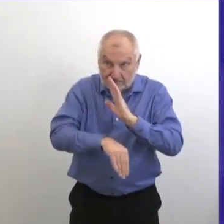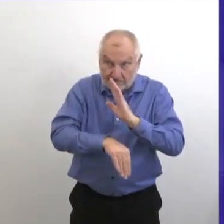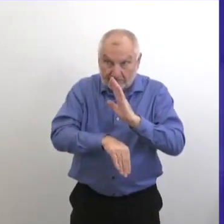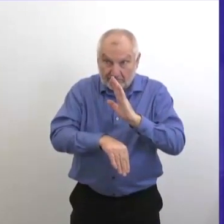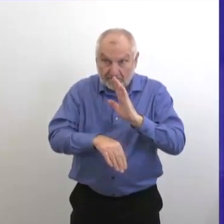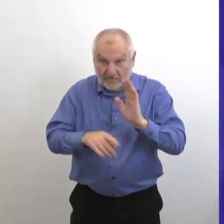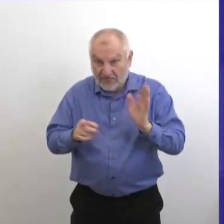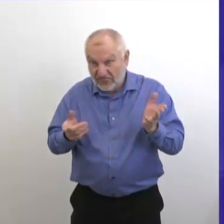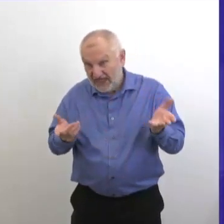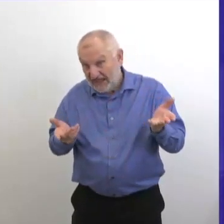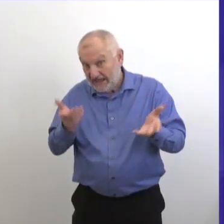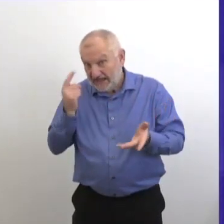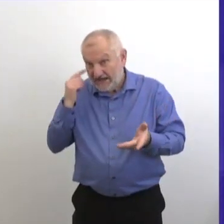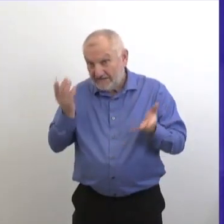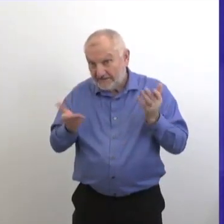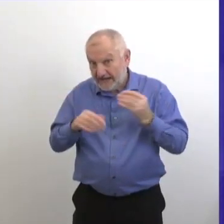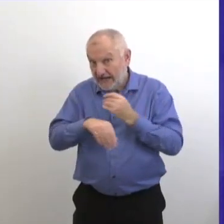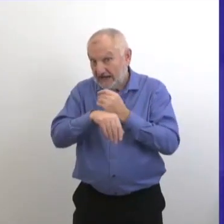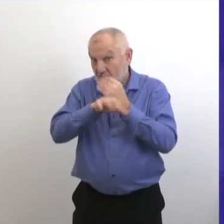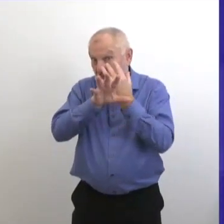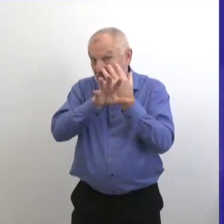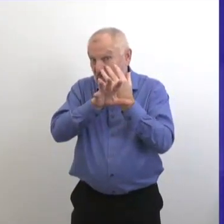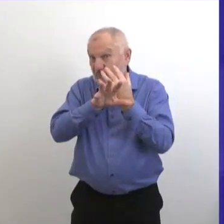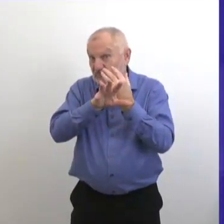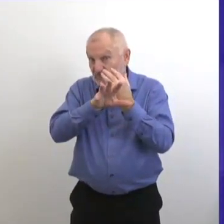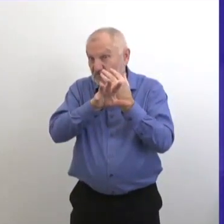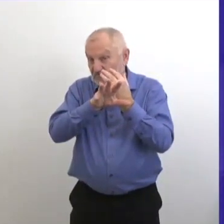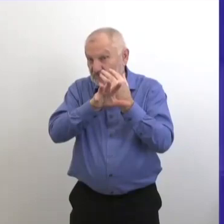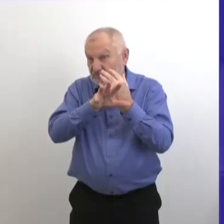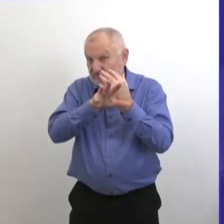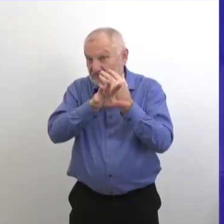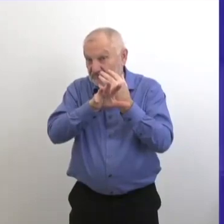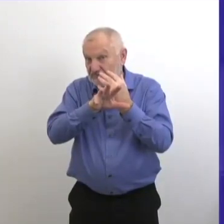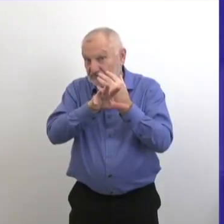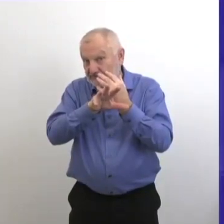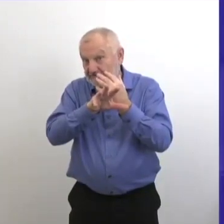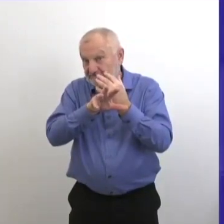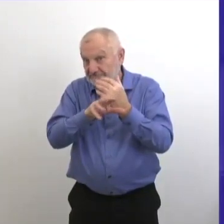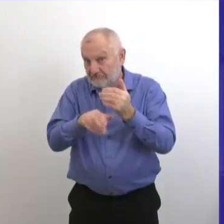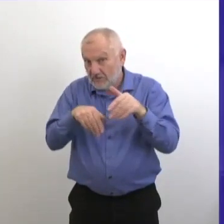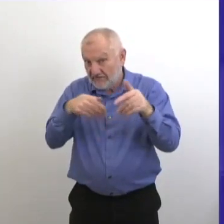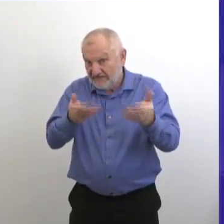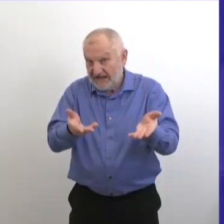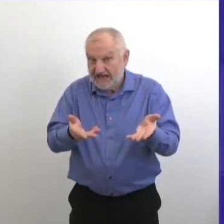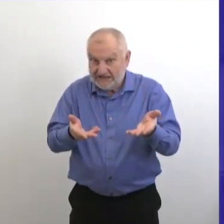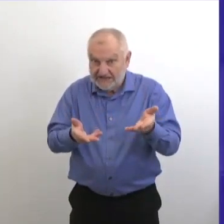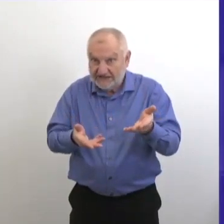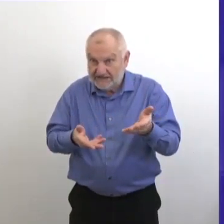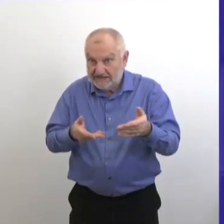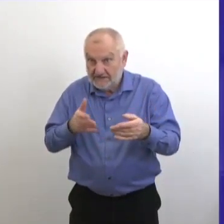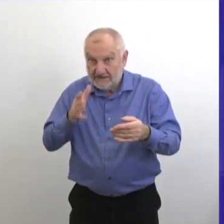est-ce que vous pensez que l'on va considérer de prolonger la période d'apprentissage à distance